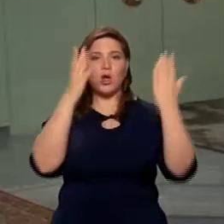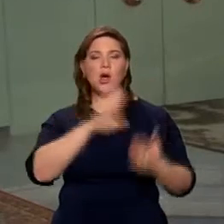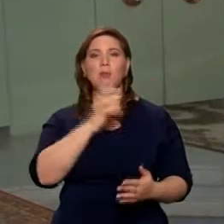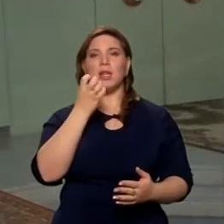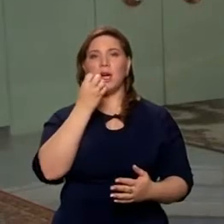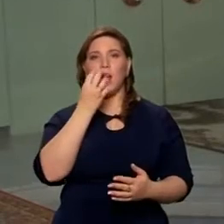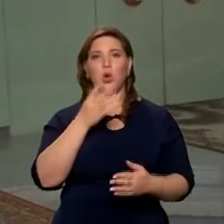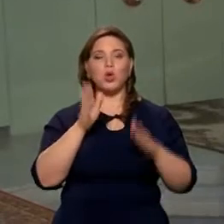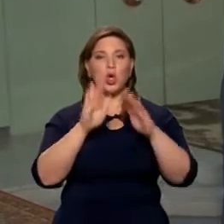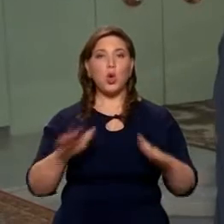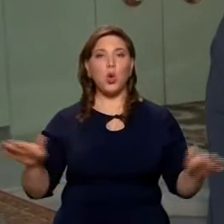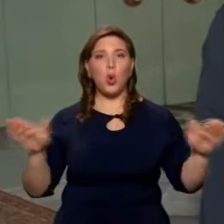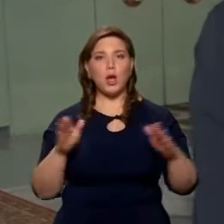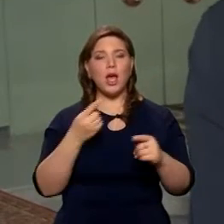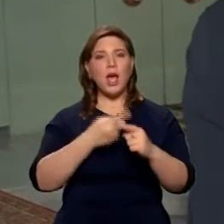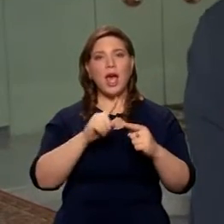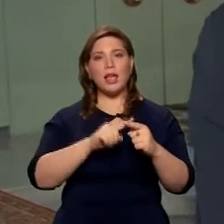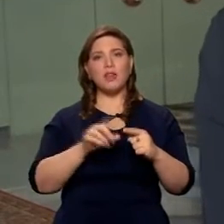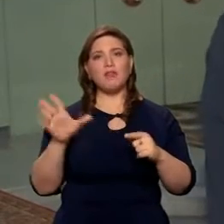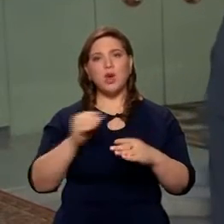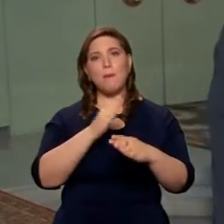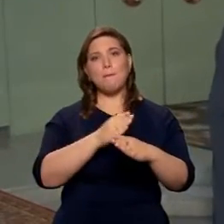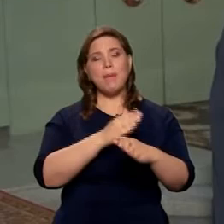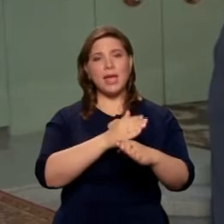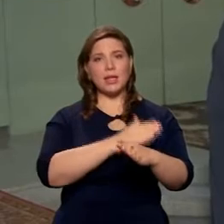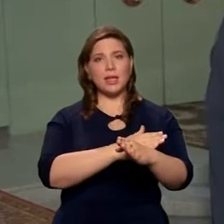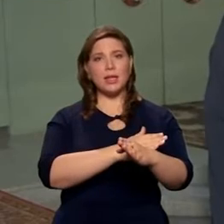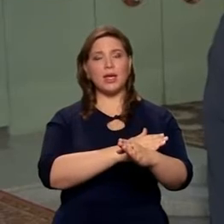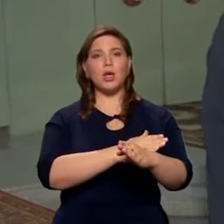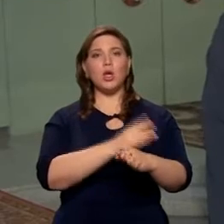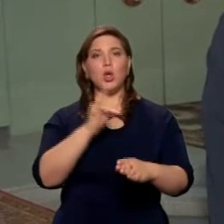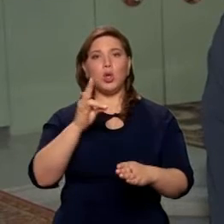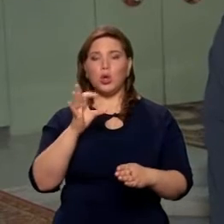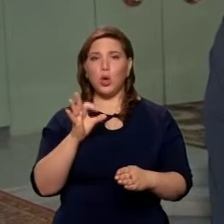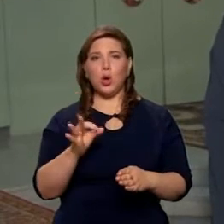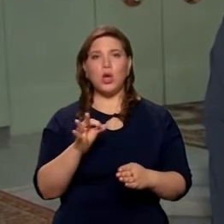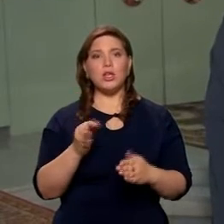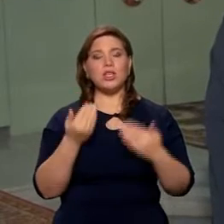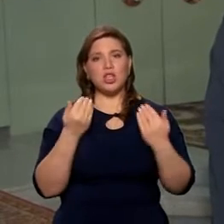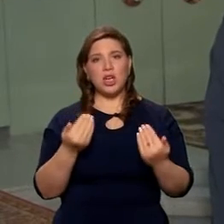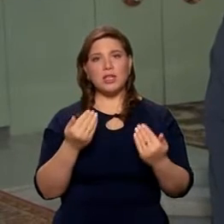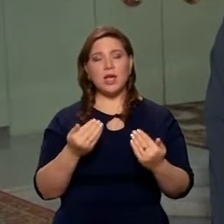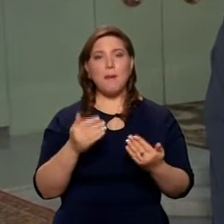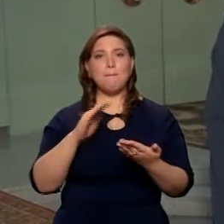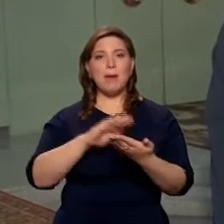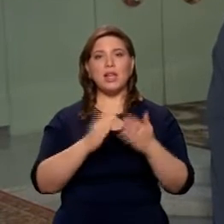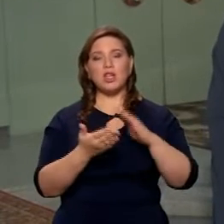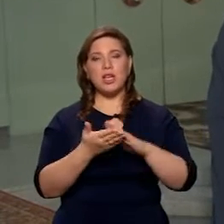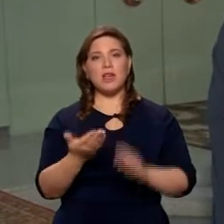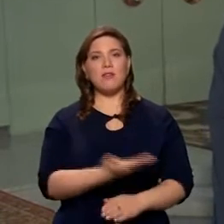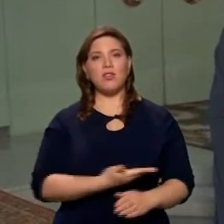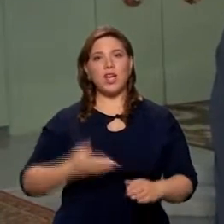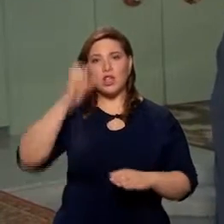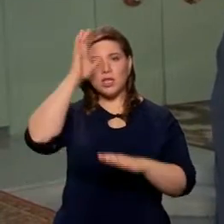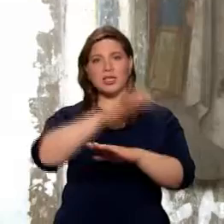хор. Ну, такой процесс, ведь он медленный, неспешный, неторопливый. Вот, тем более, у нас есть, значит, настоящее такое положение. Сейчас в нашей